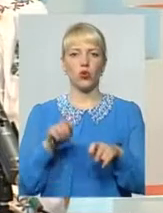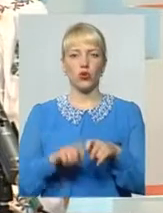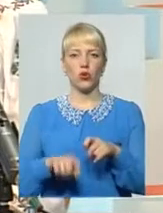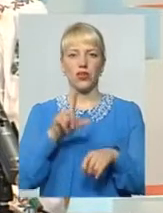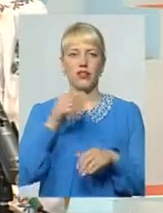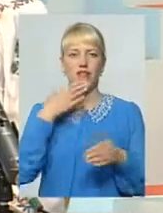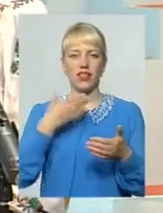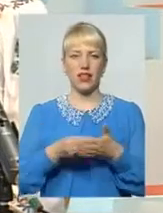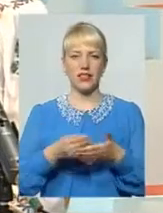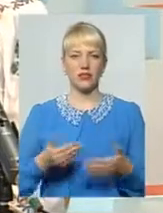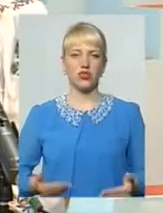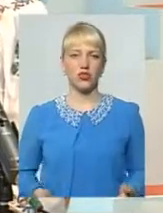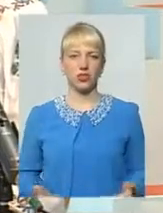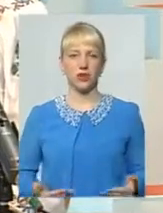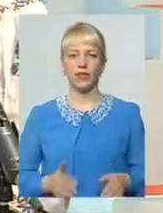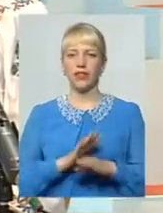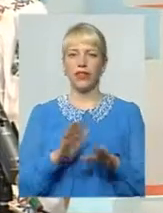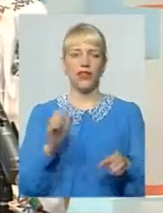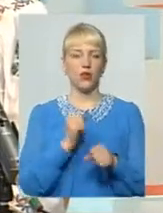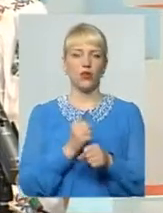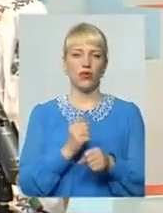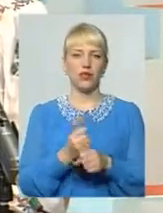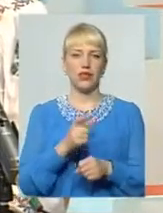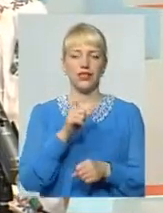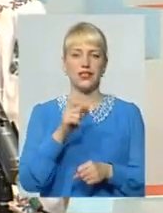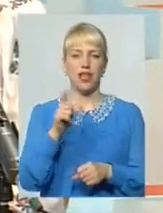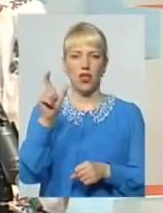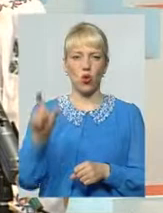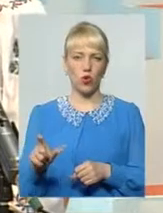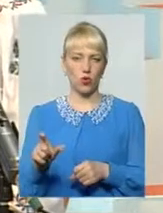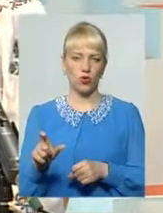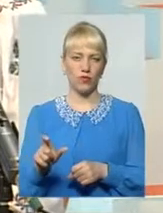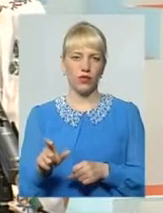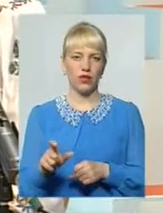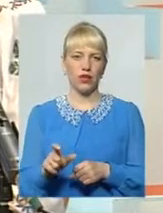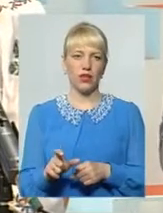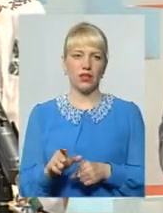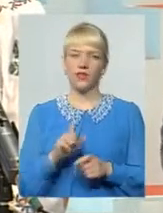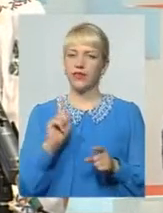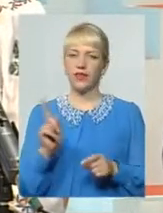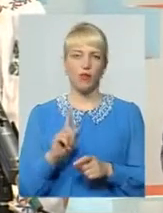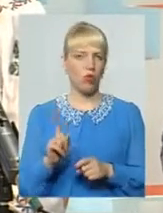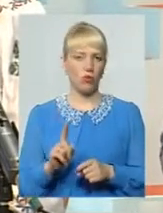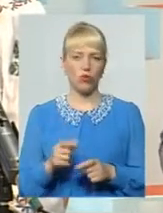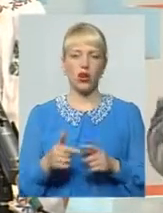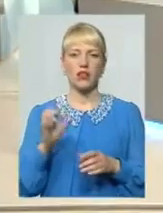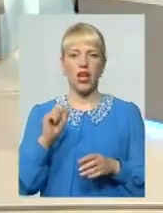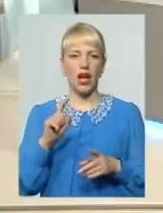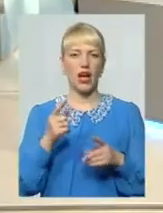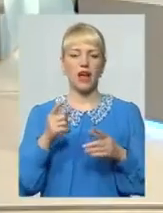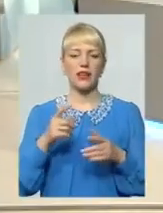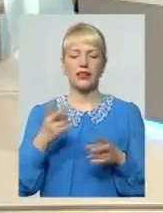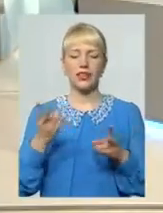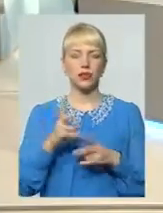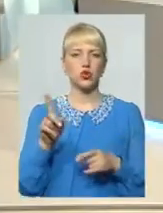власним життям Не робити за нього ні в коєму разі, а власне, щоб людина сама